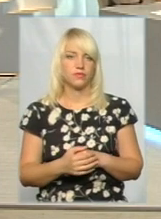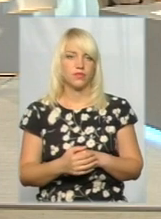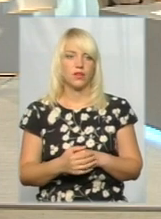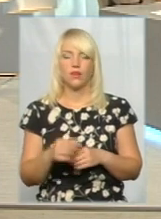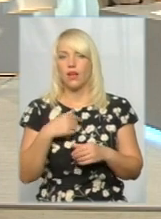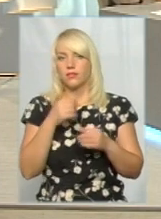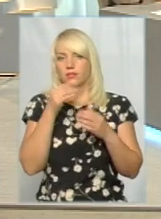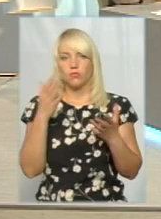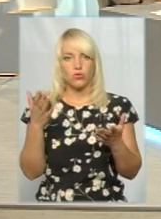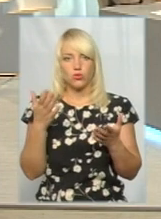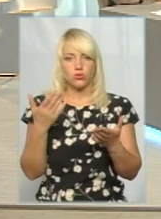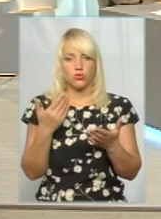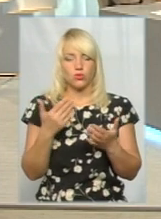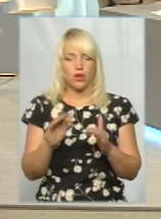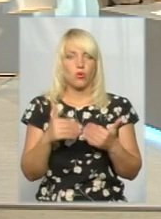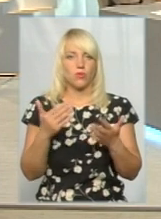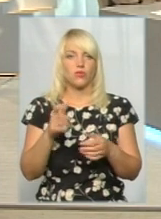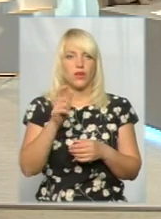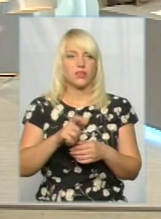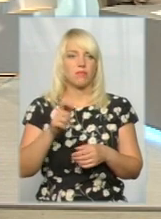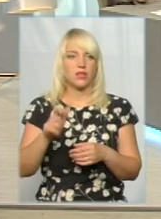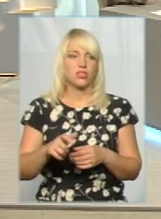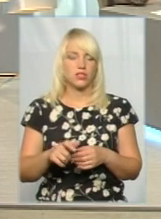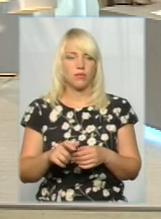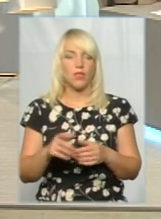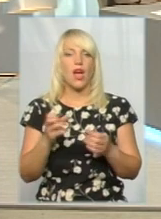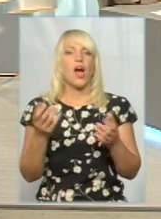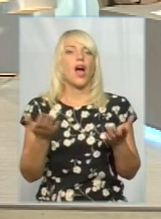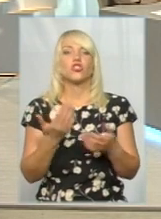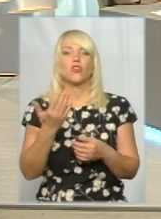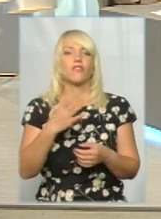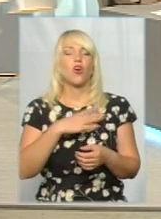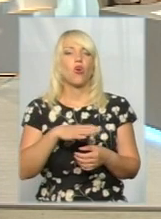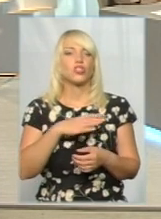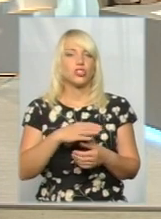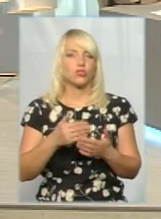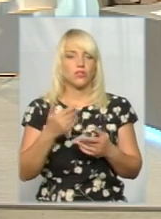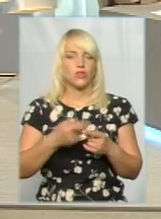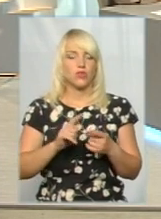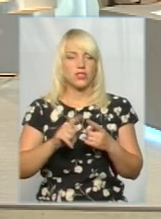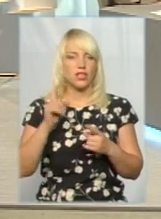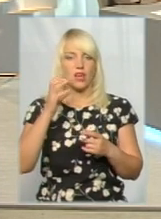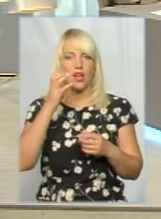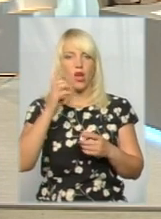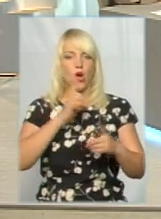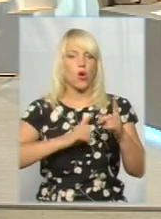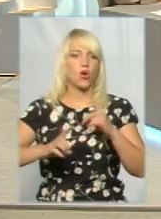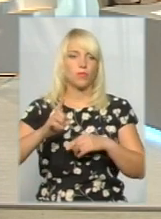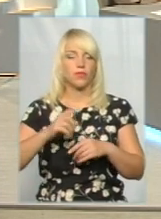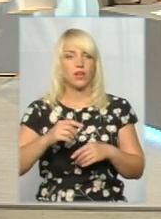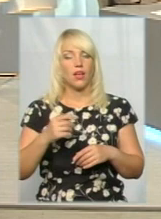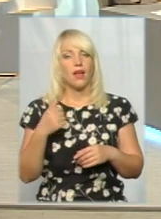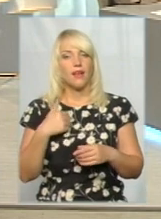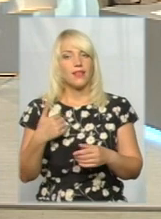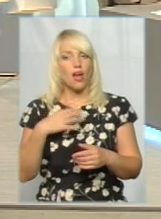я не можу тут рекомендувати мешканцям. Ну, а чого ж ви очікуєте тоді від цих громадських обговорень? Бачення,